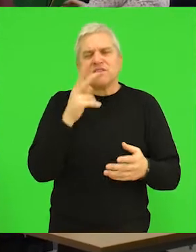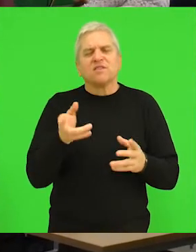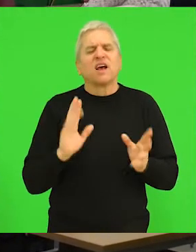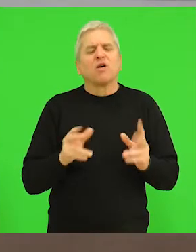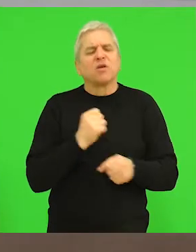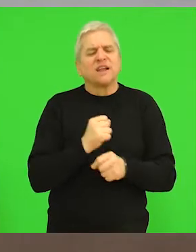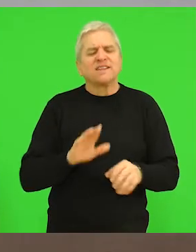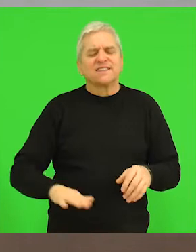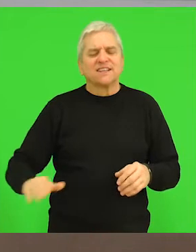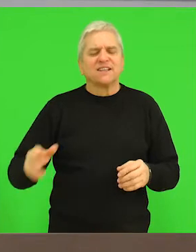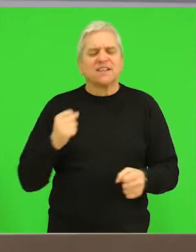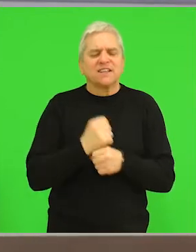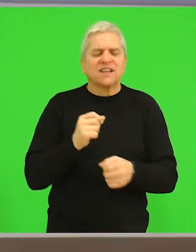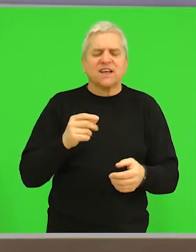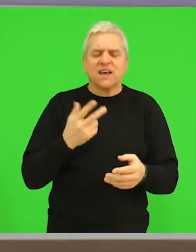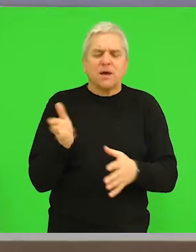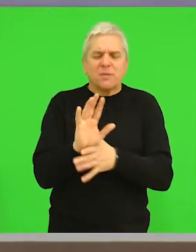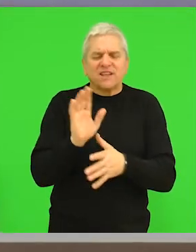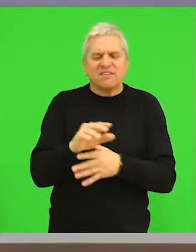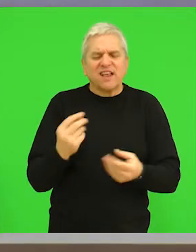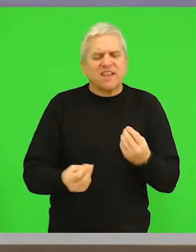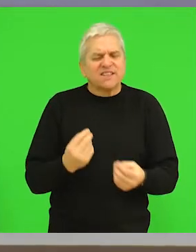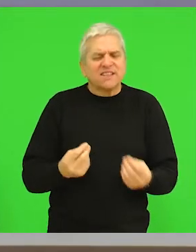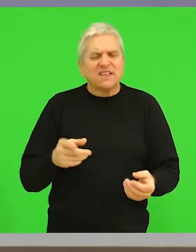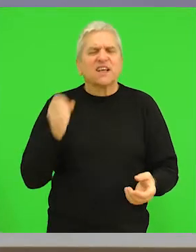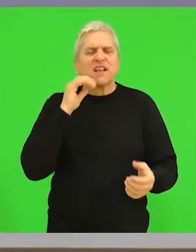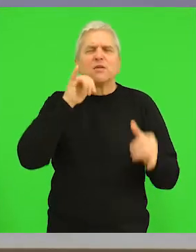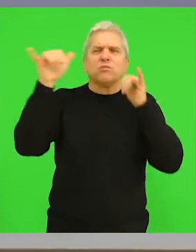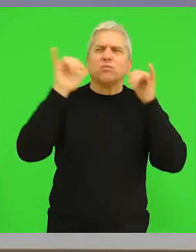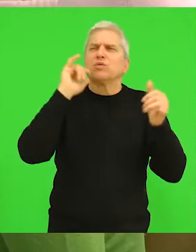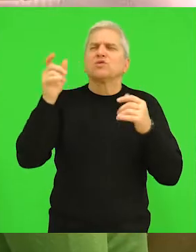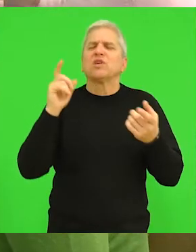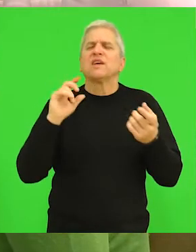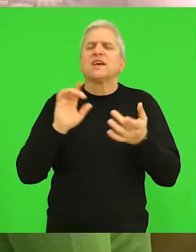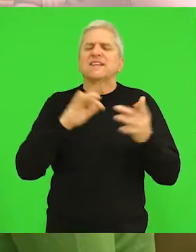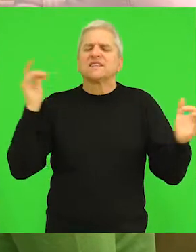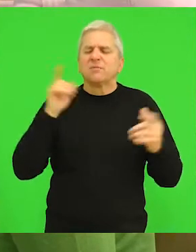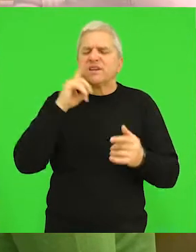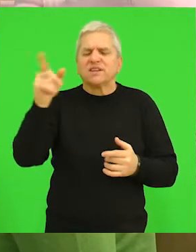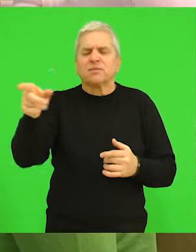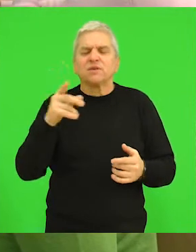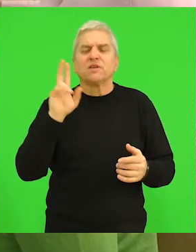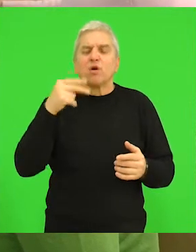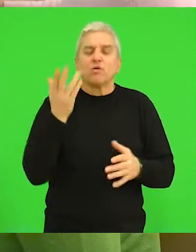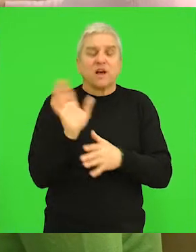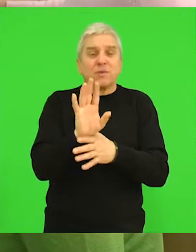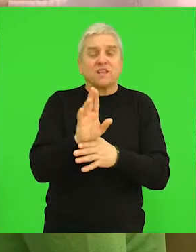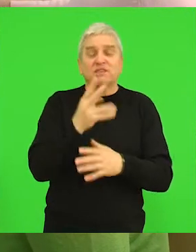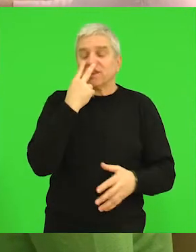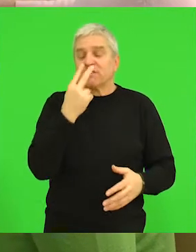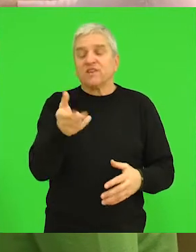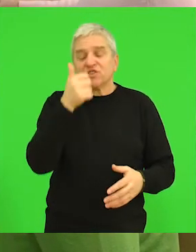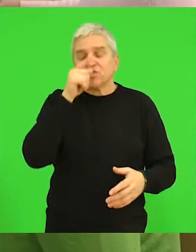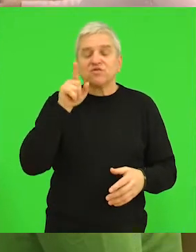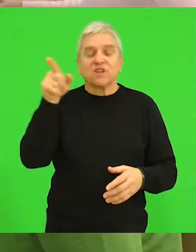mogu za decu da prave razne prezentacije. Onda kad idu na neke seminare da mogu svojim kolegama i koleginicama da predstave šta su